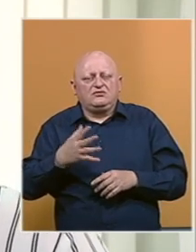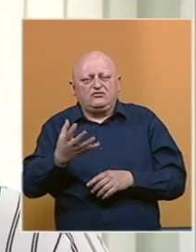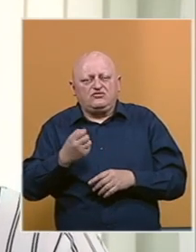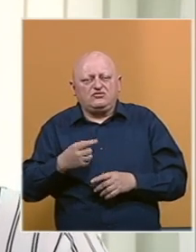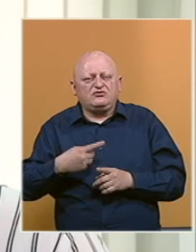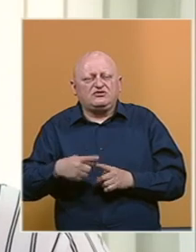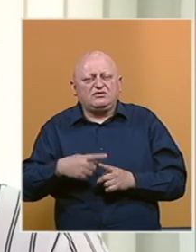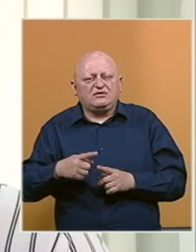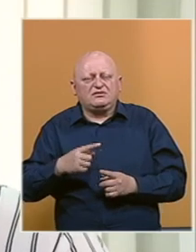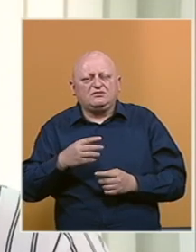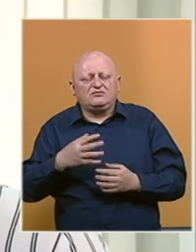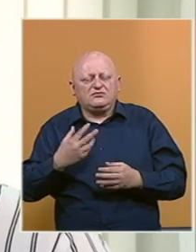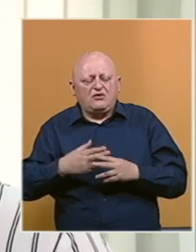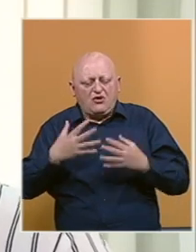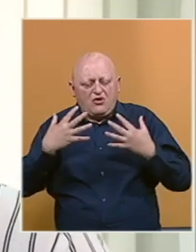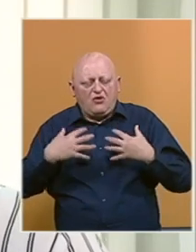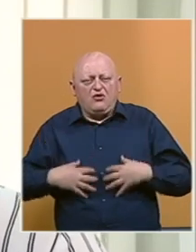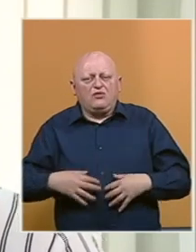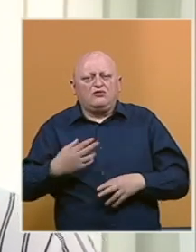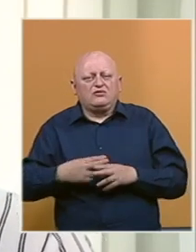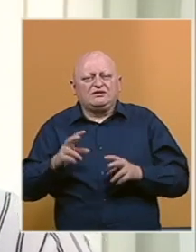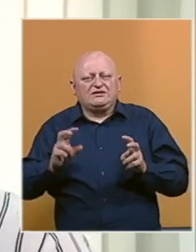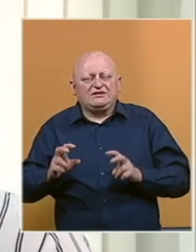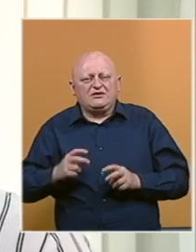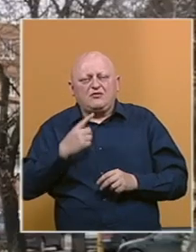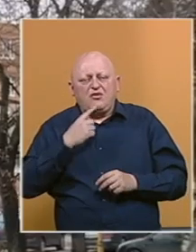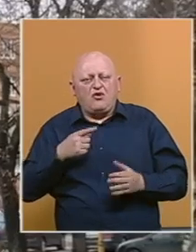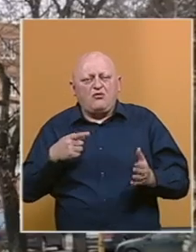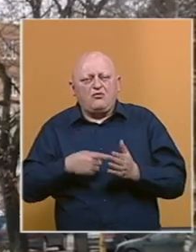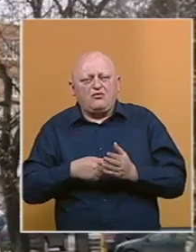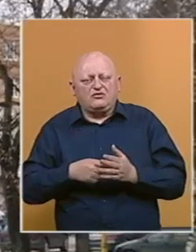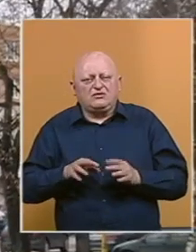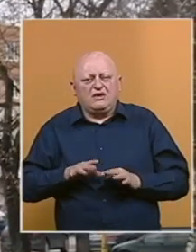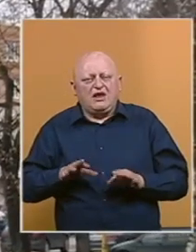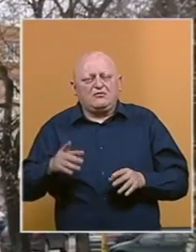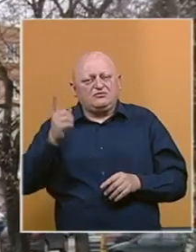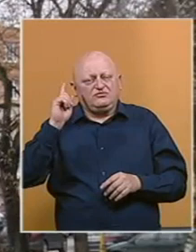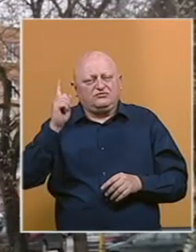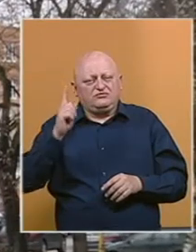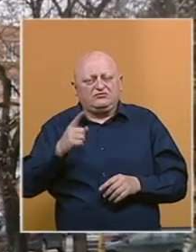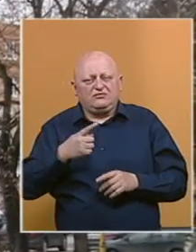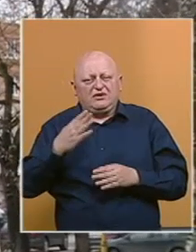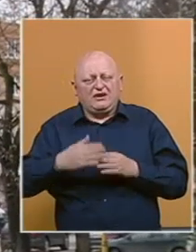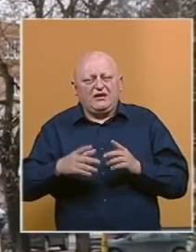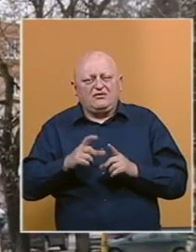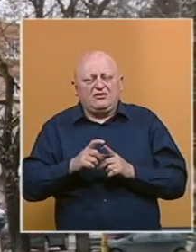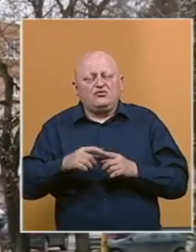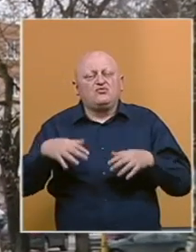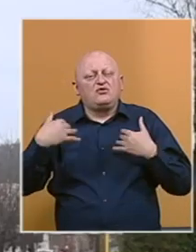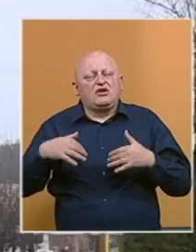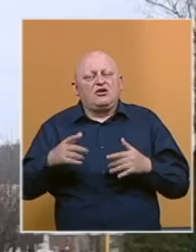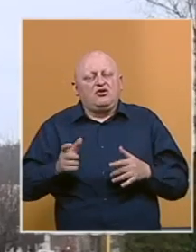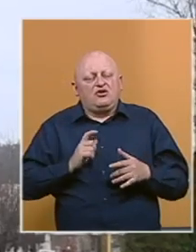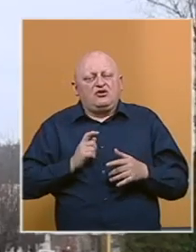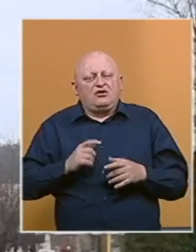obzir simptome organa, sistema organa koje pogađa. Epidemiolozi upozoravaju da se krajem decembra i u januaru